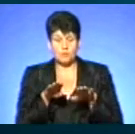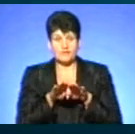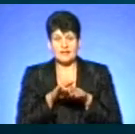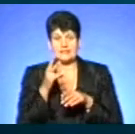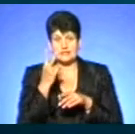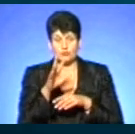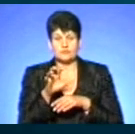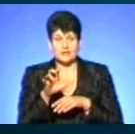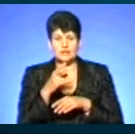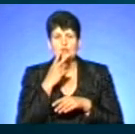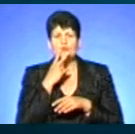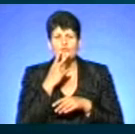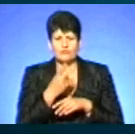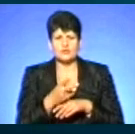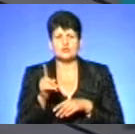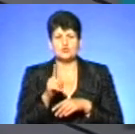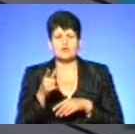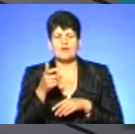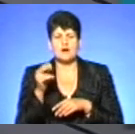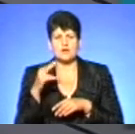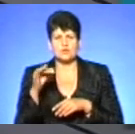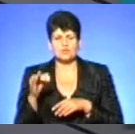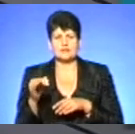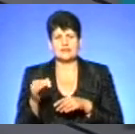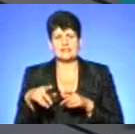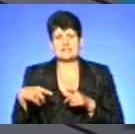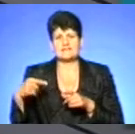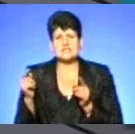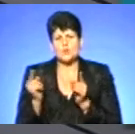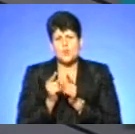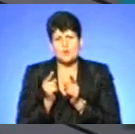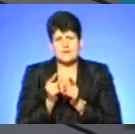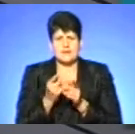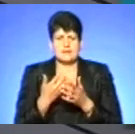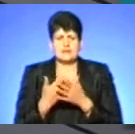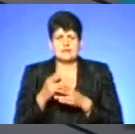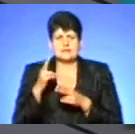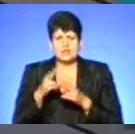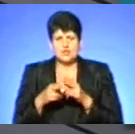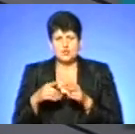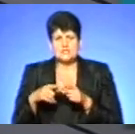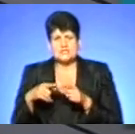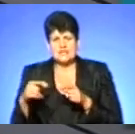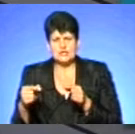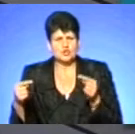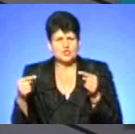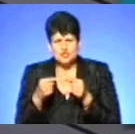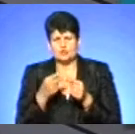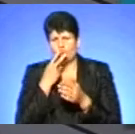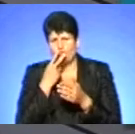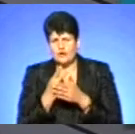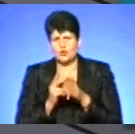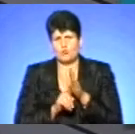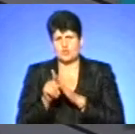чітко видно початок хвоста. Хвостик товстенький і короткий. У вужа водяного